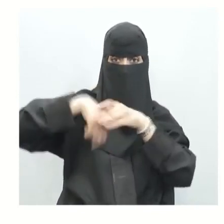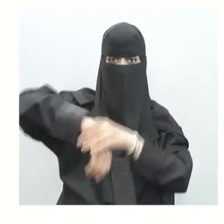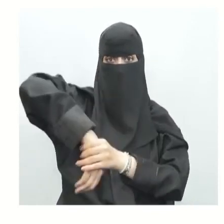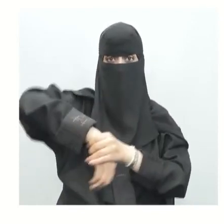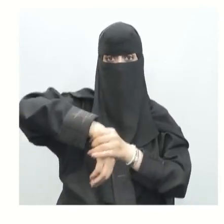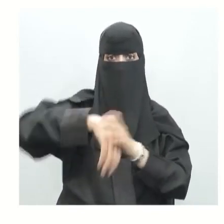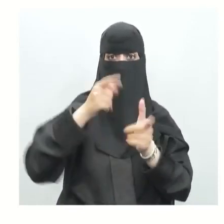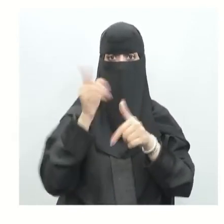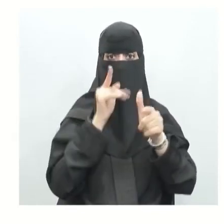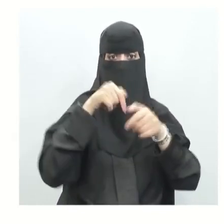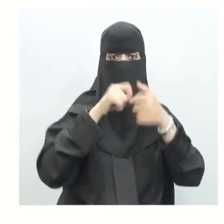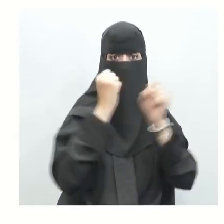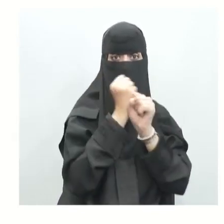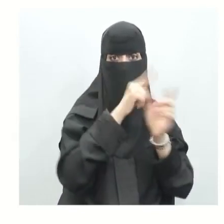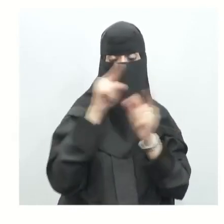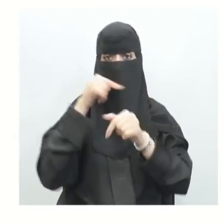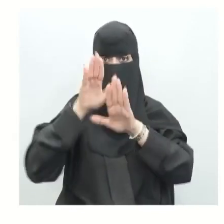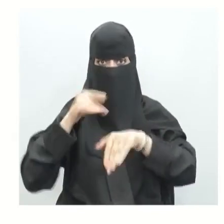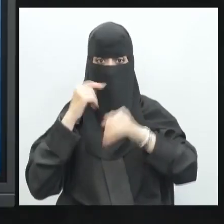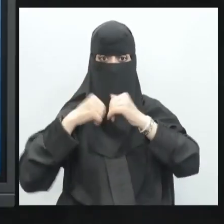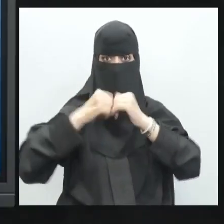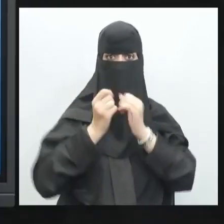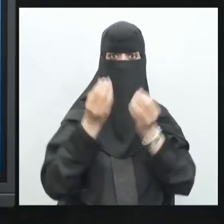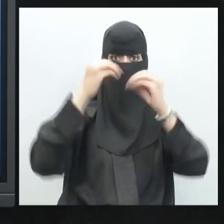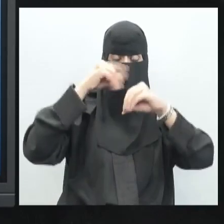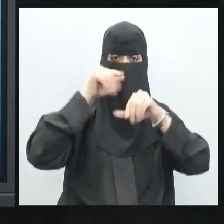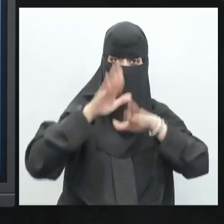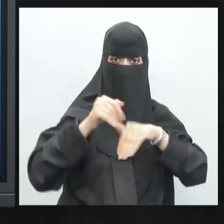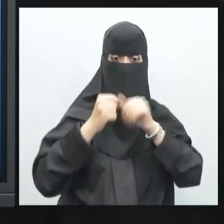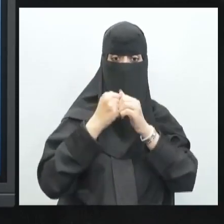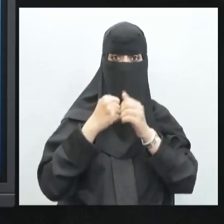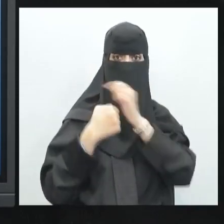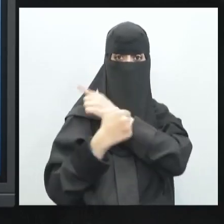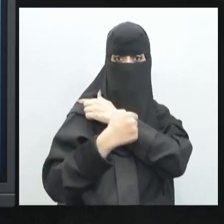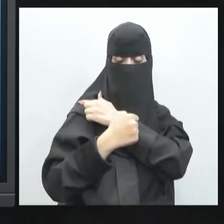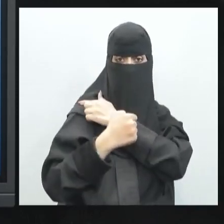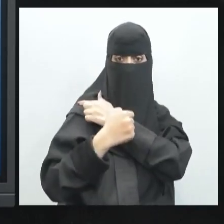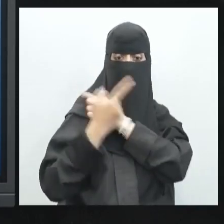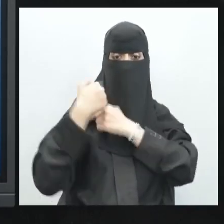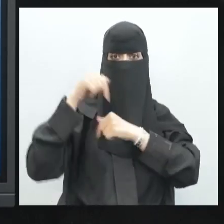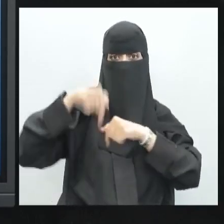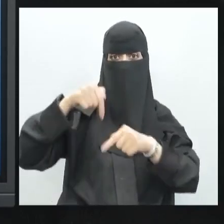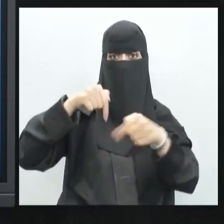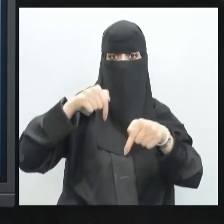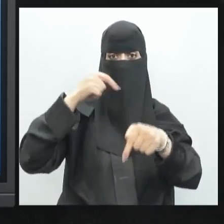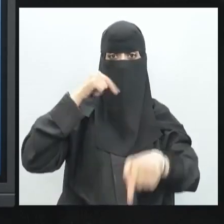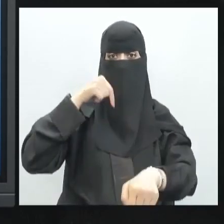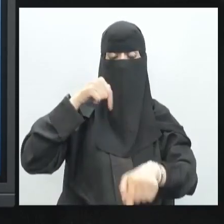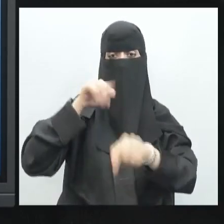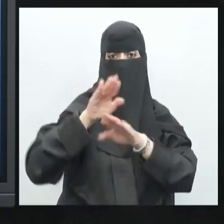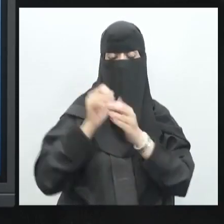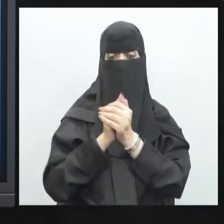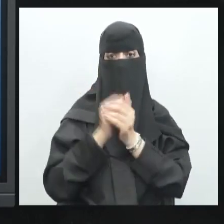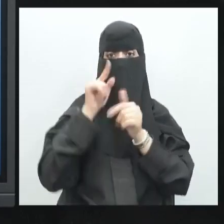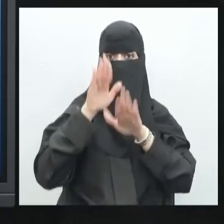والأوتار إذن مع وجود هذه الغضاريف هناك أكياس تواجد في العظام مثل عظمة الكتف أو في المفاصل في عظمة الكتف وعظمة